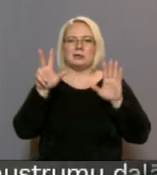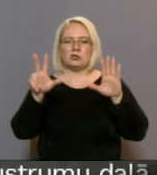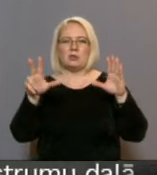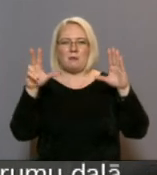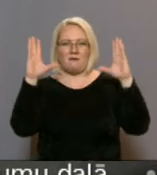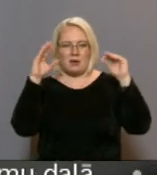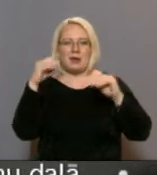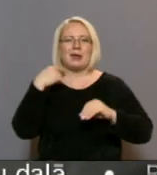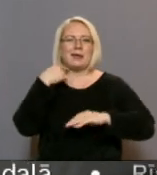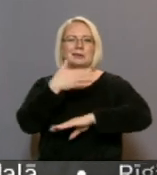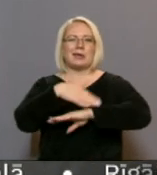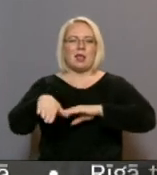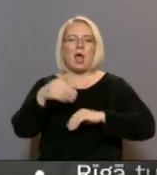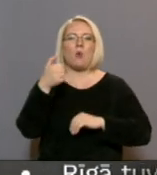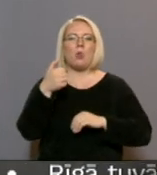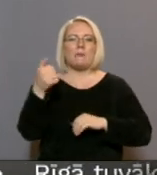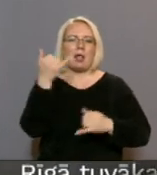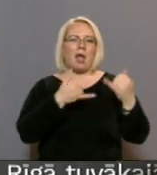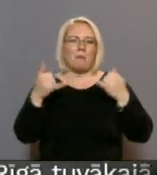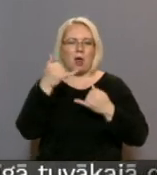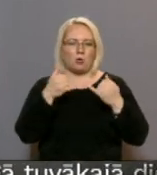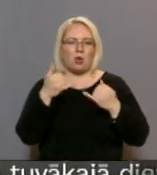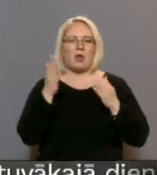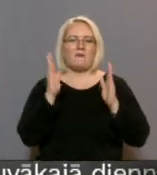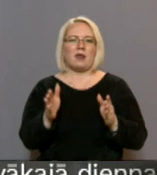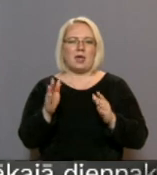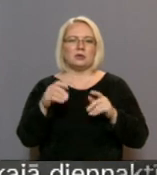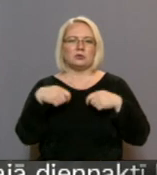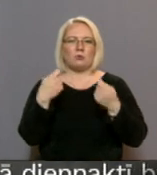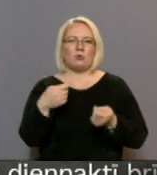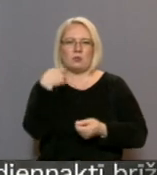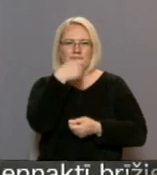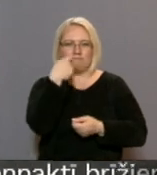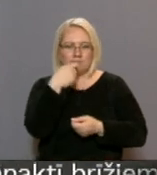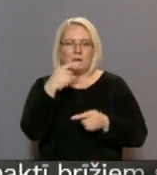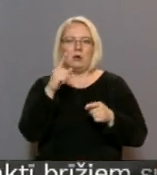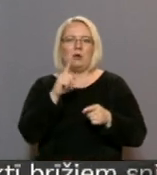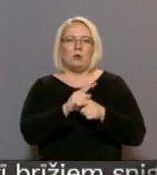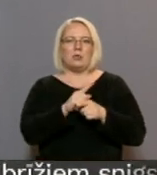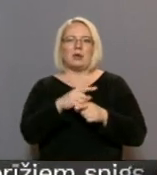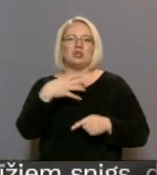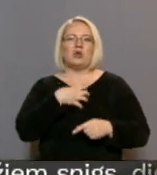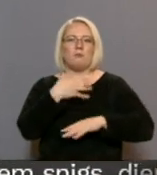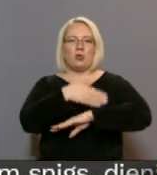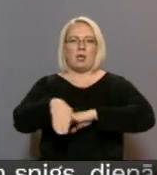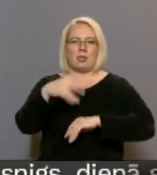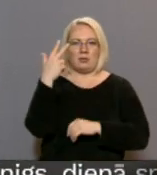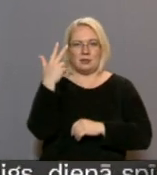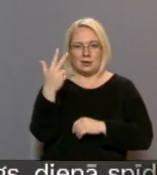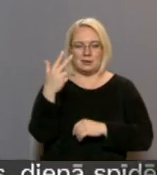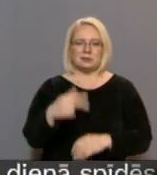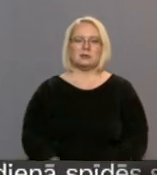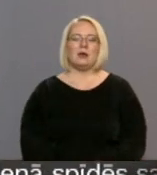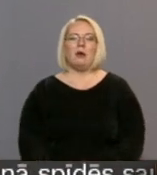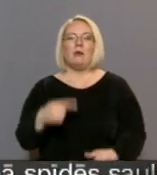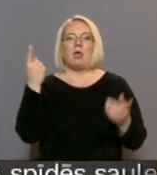ielā 13. Gulbi laboratorijā un abās brīvdienās arī centrālajā laboratorijā čempionielā trīs. Laiks tiek